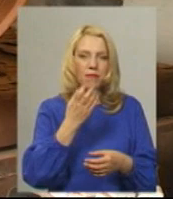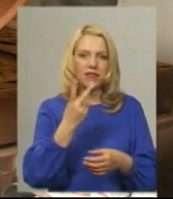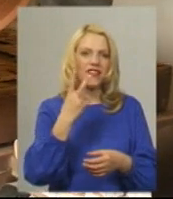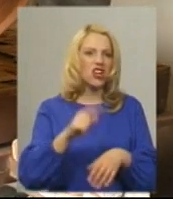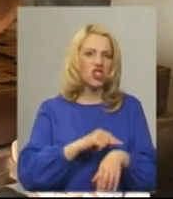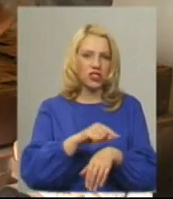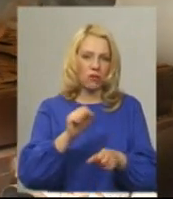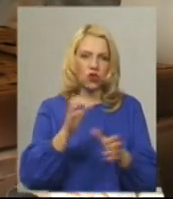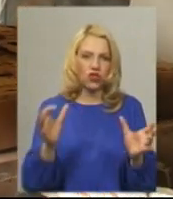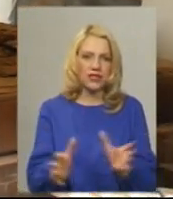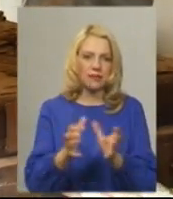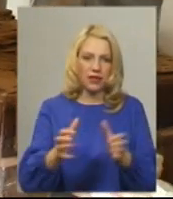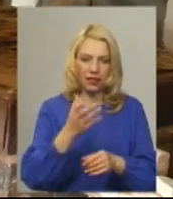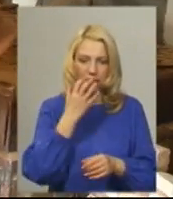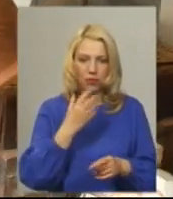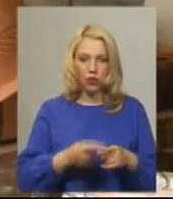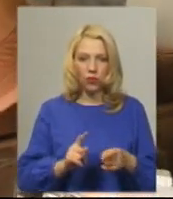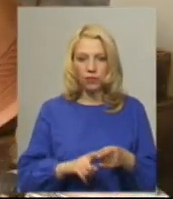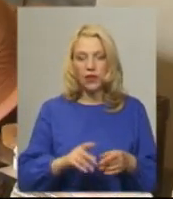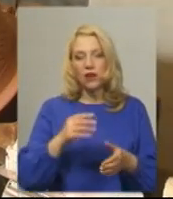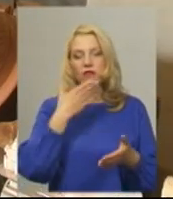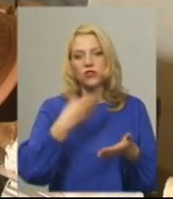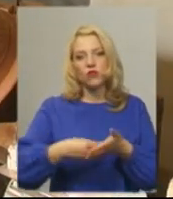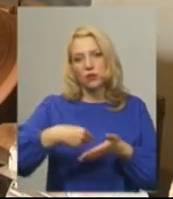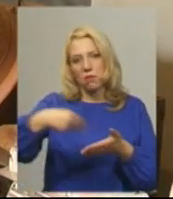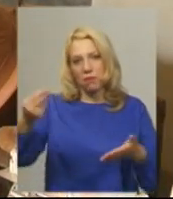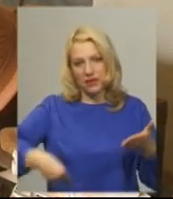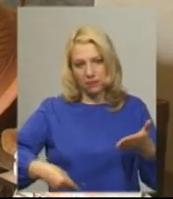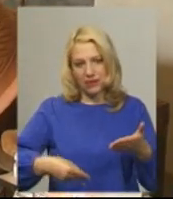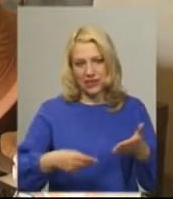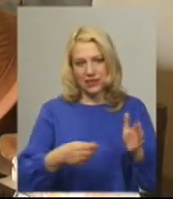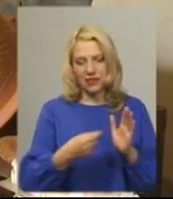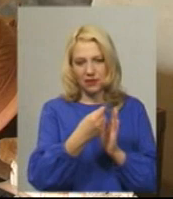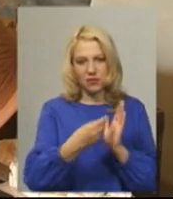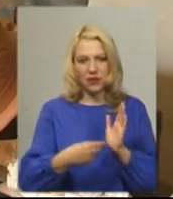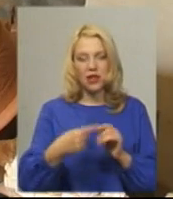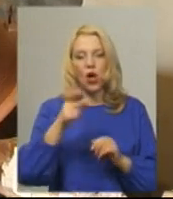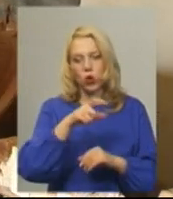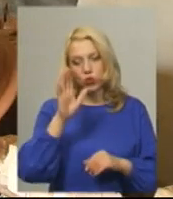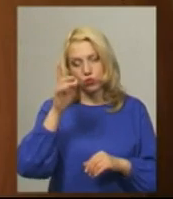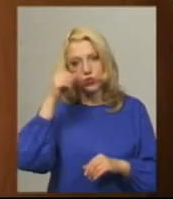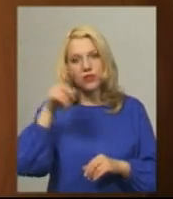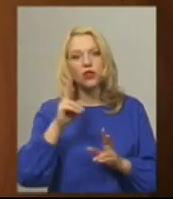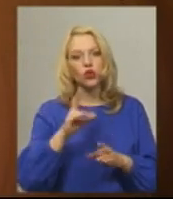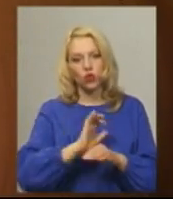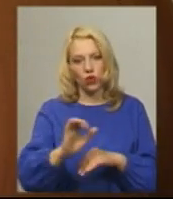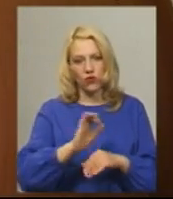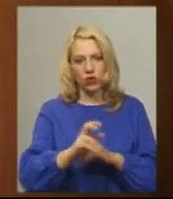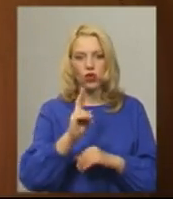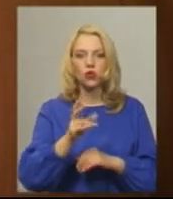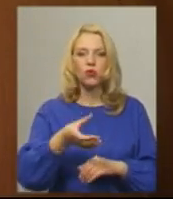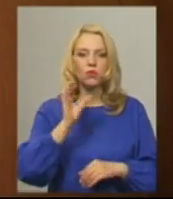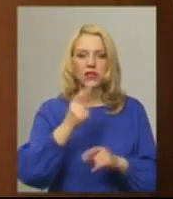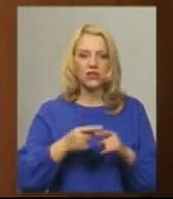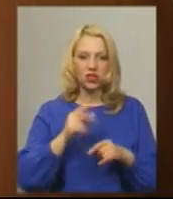На всі вироби, доки вони ще вологі, гончар ставить свій підпис. Так, розповідає, люди знатиме, з чиєї чашки питнуть каву та в чиїй макітрі тертимуть мак. Каже,